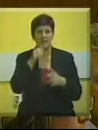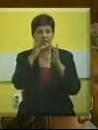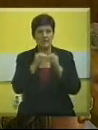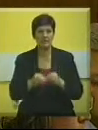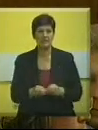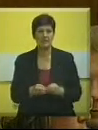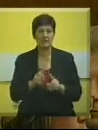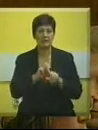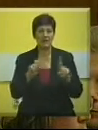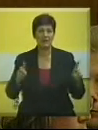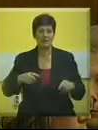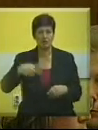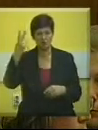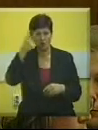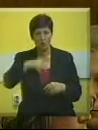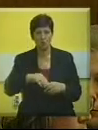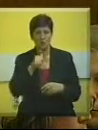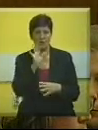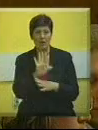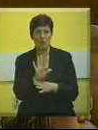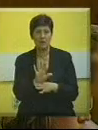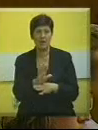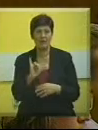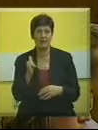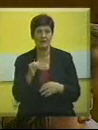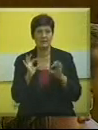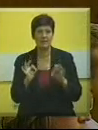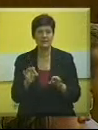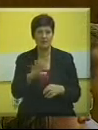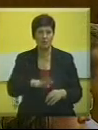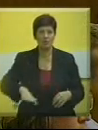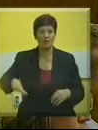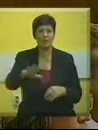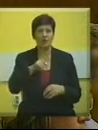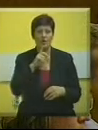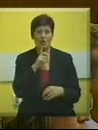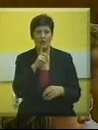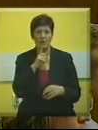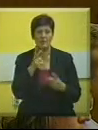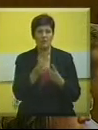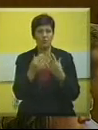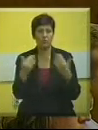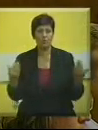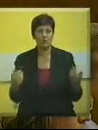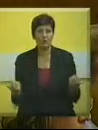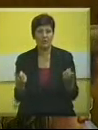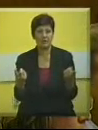različitih kultura, i kao takva jeste sigurno regija koja je izuzetno atraktivna